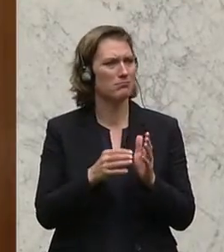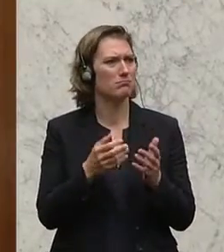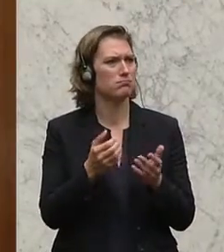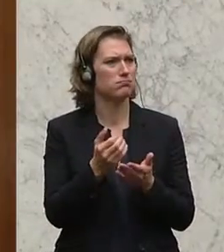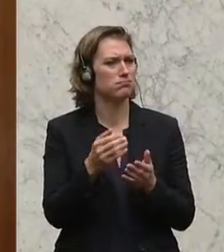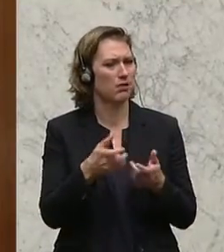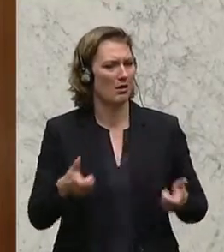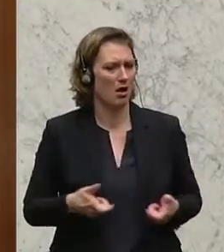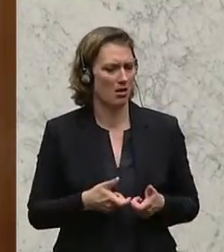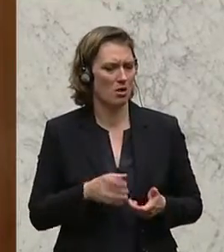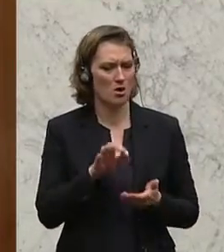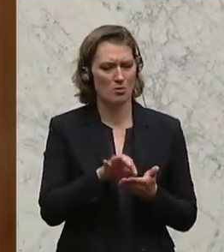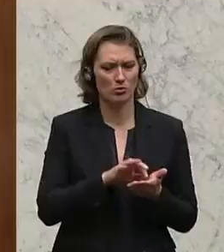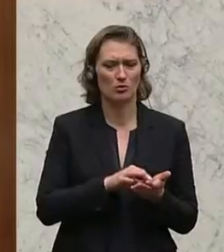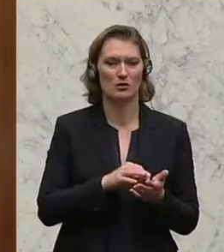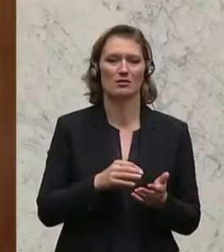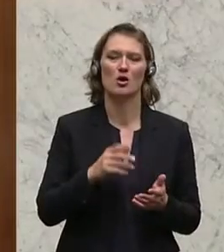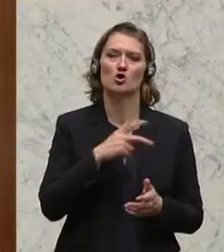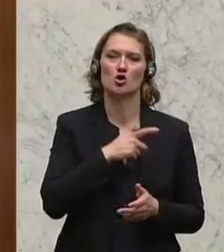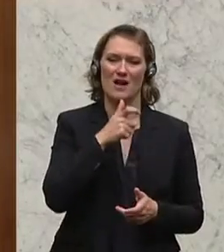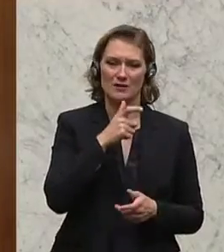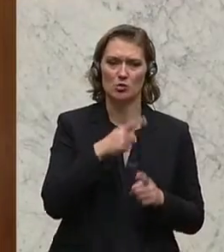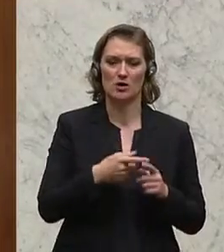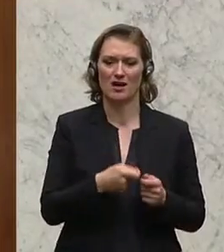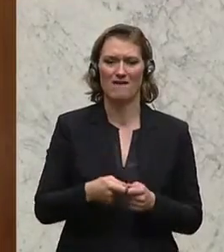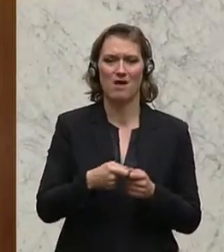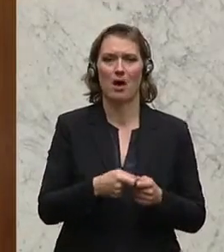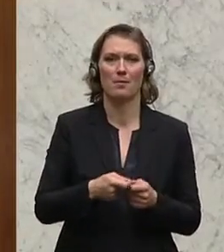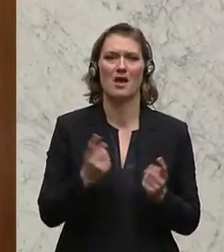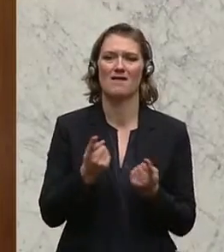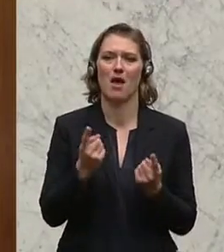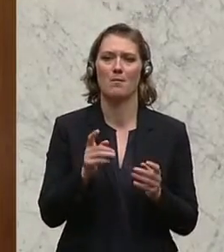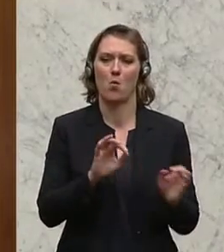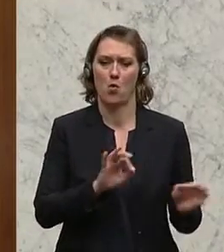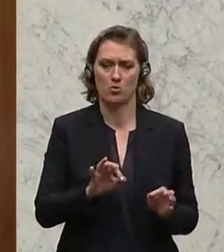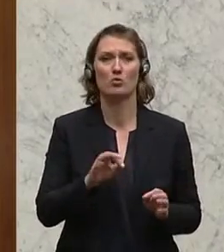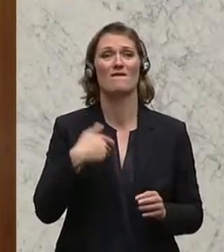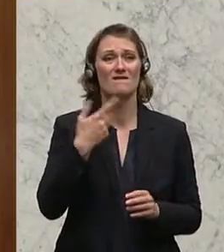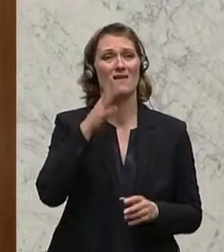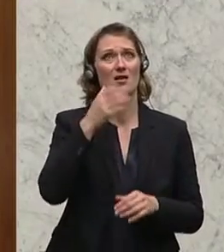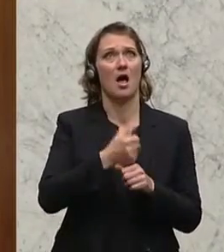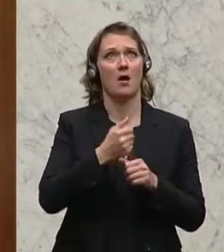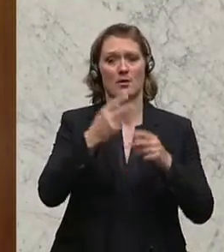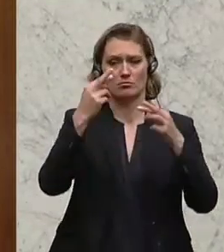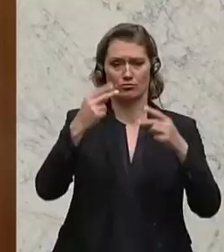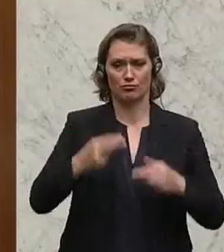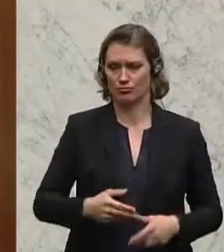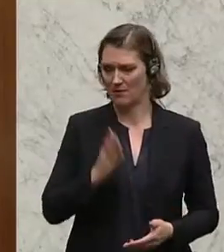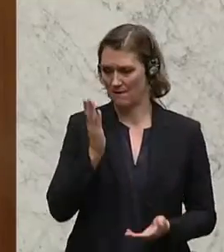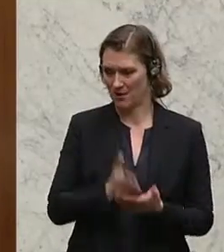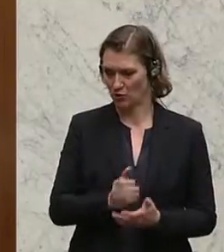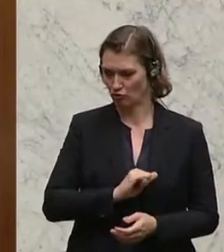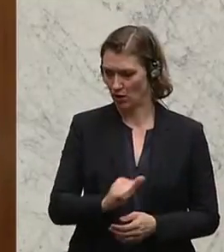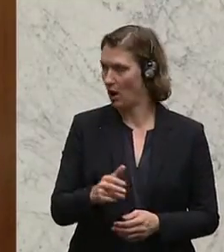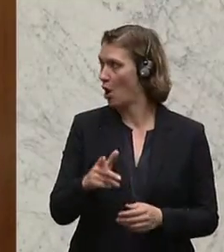Sozialversicherung, an die Punktation zur Gewerbeordnung. Und daher wird das zügig abgearbeitet werden. Konkret in der